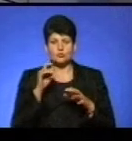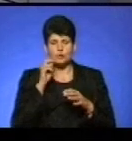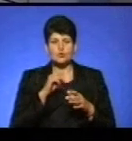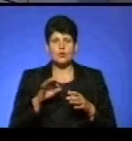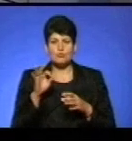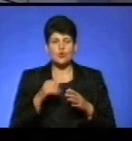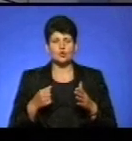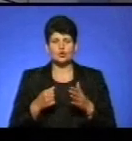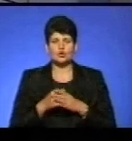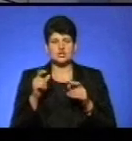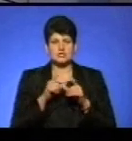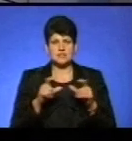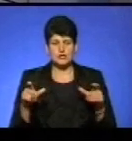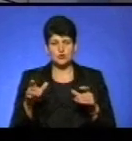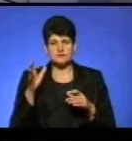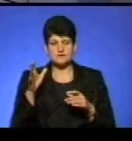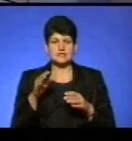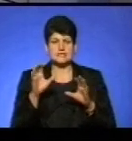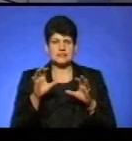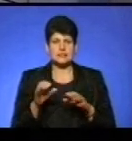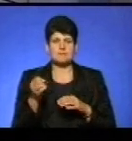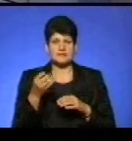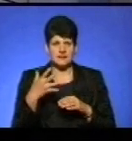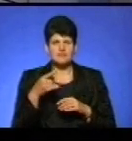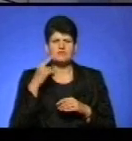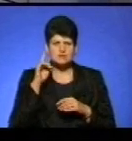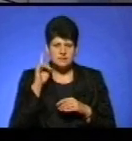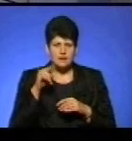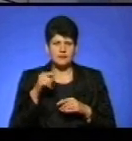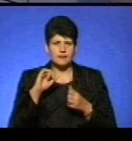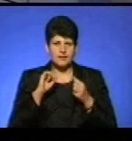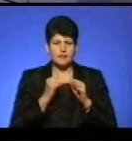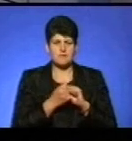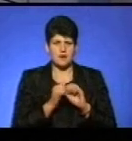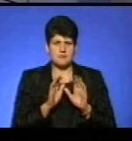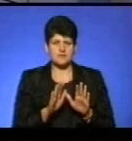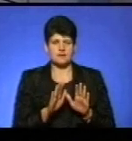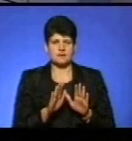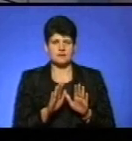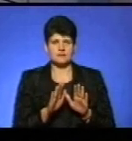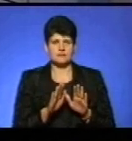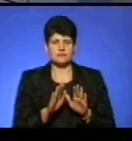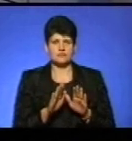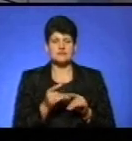дошкільну освіку? Не буду цитувати його далі, ви вже його певно, що знаєте на пам'ять. Вік